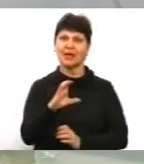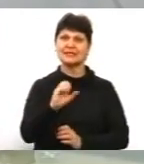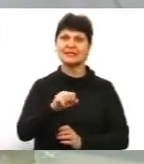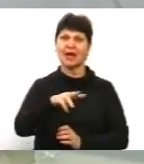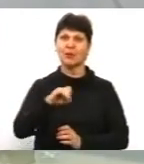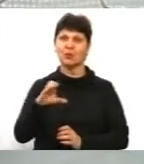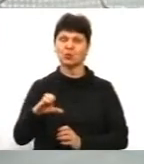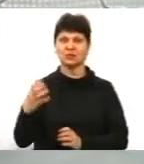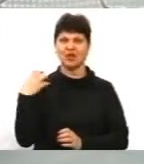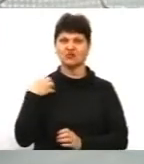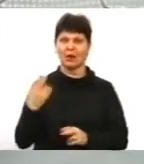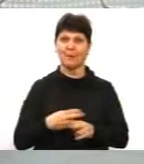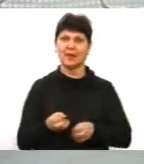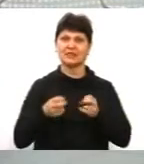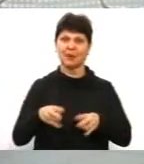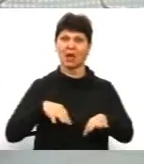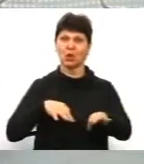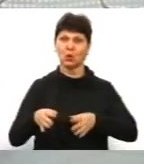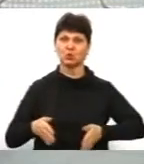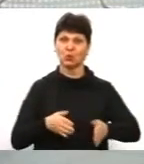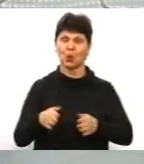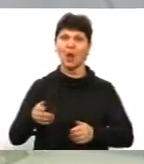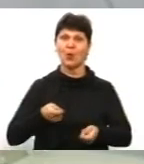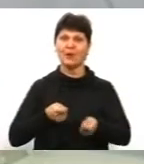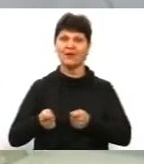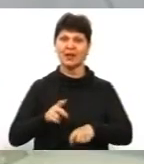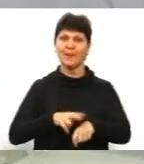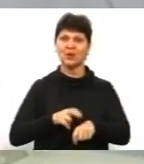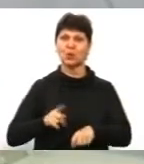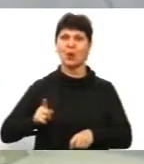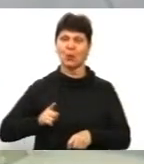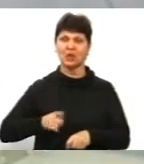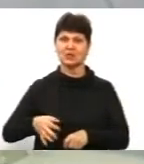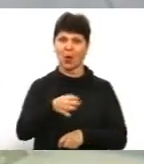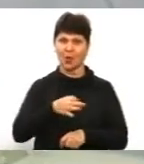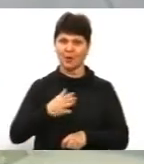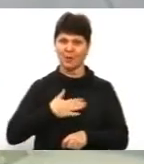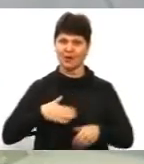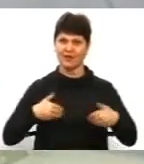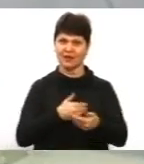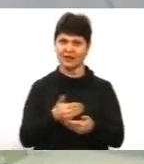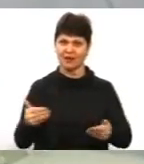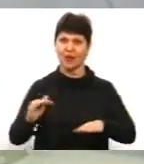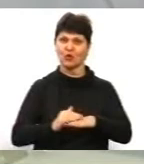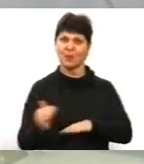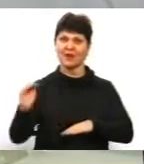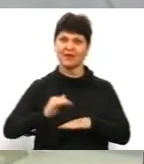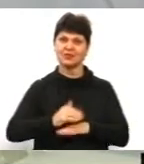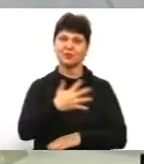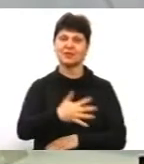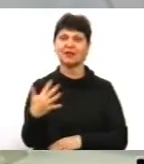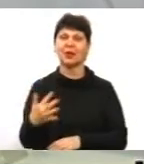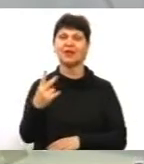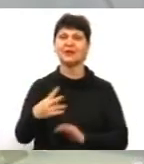відділу безпеки дорожнього руху управління патрульної поліції області. Мої вітання. Доброго вечора. 55-29